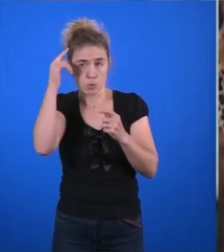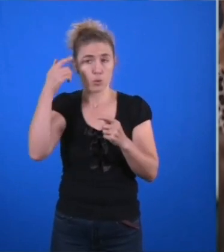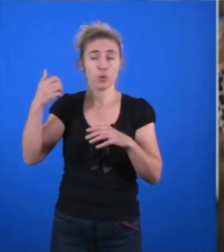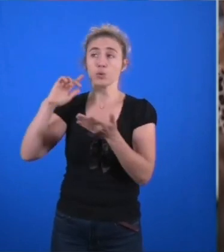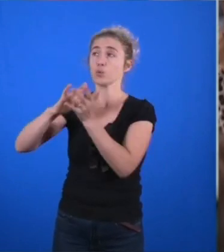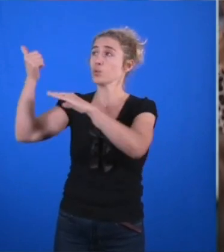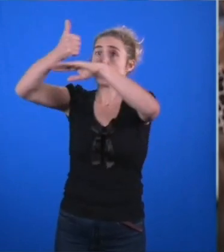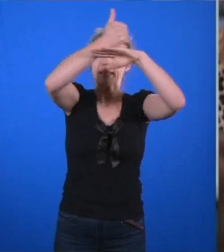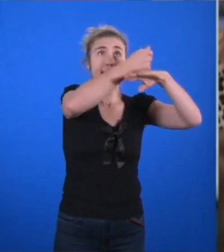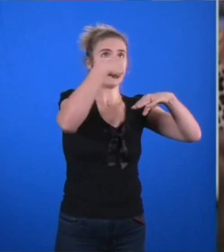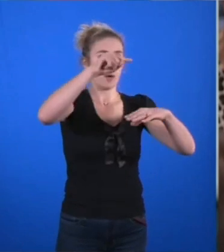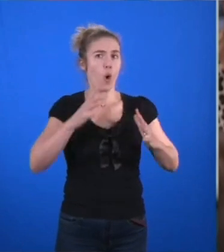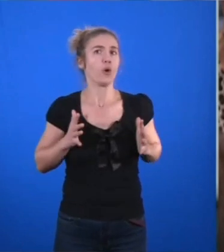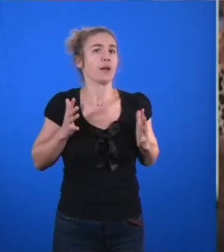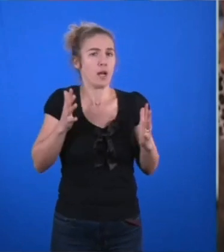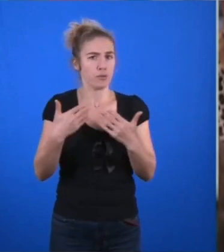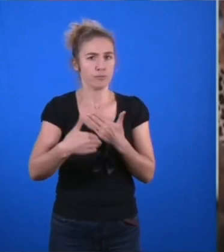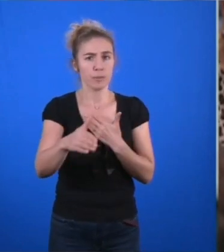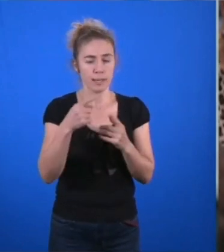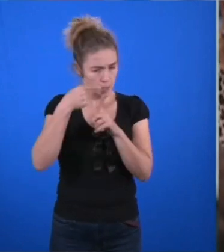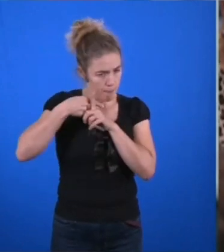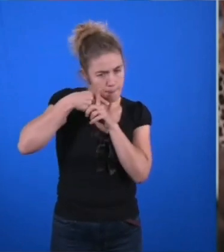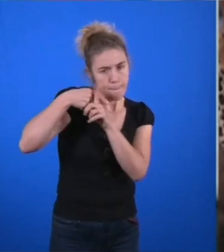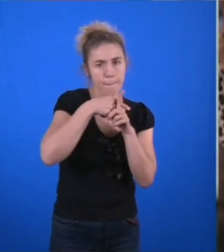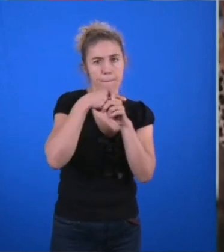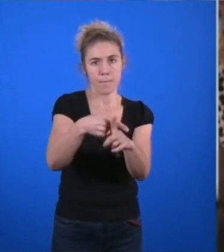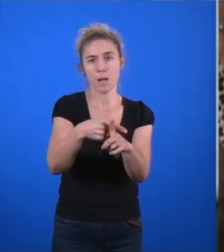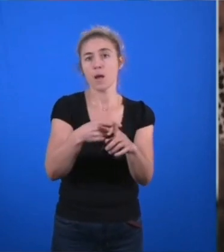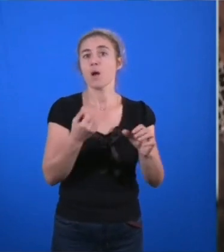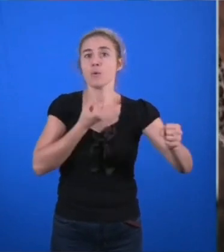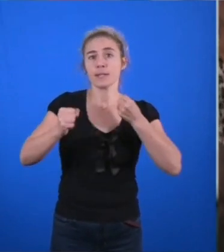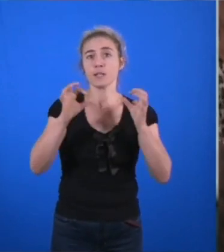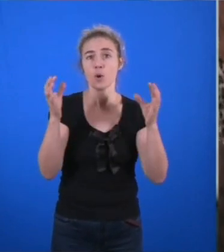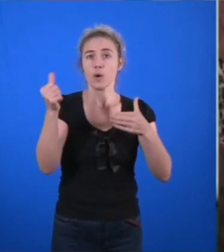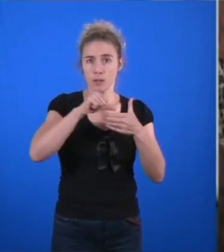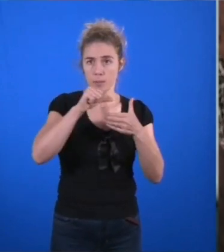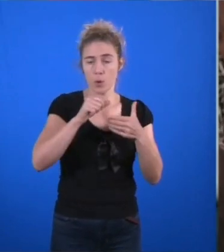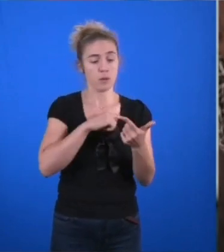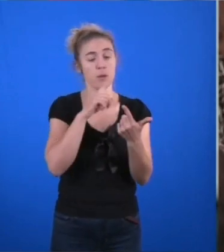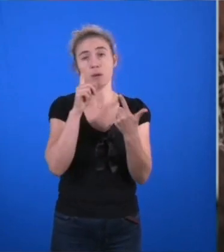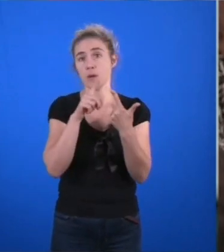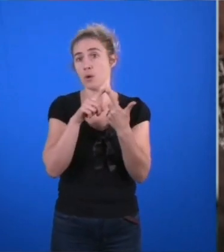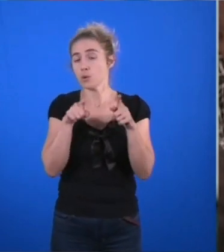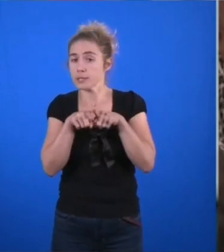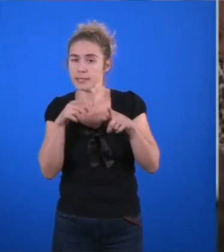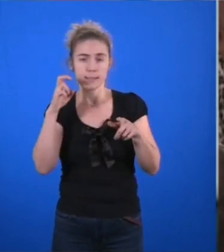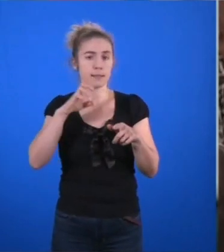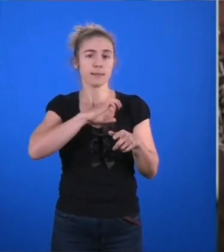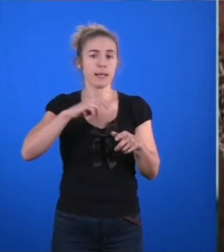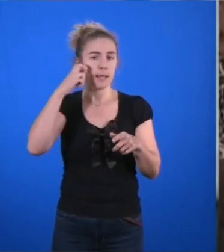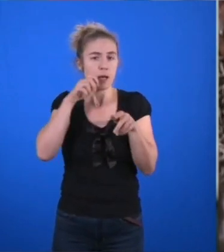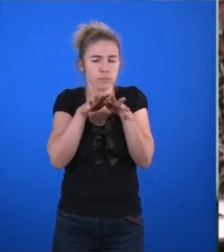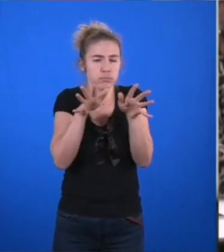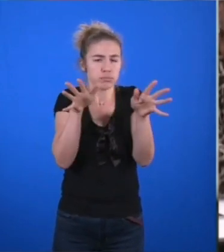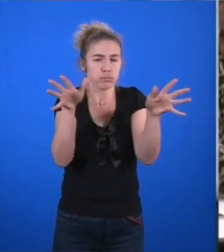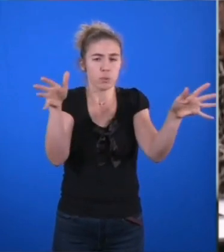compétentes avec une boussole, celle du développement des mobilités décarbonées comme du maillage de l'infrastructure ferroviaire de notre territoire